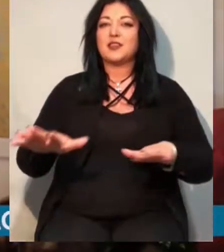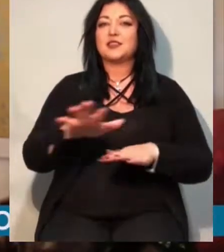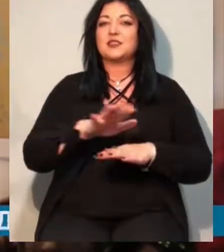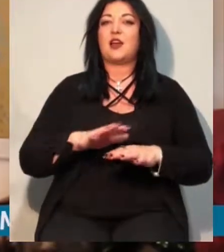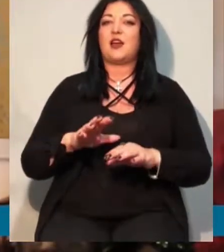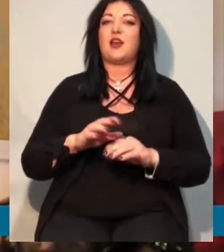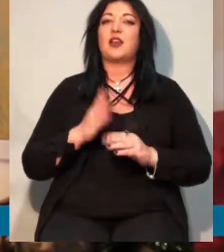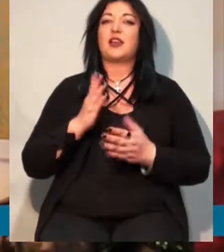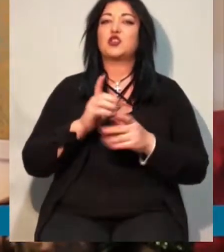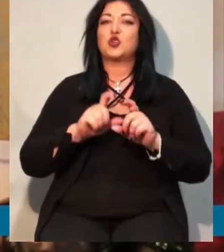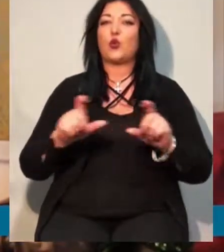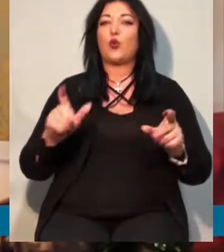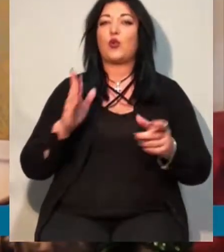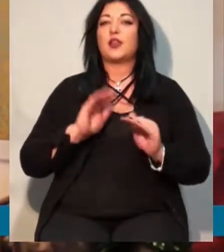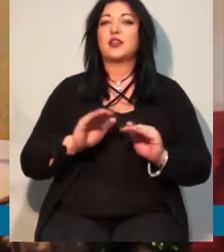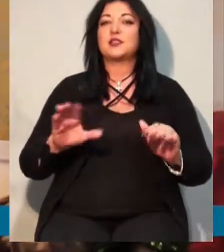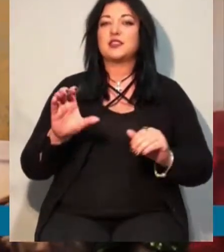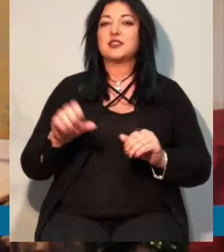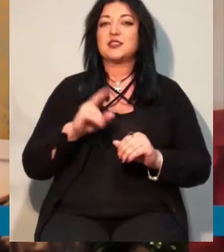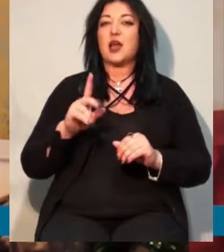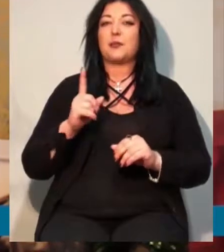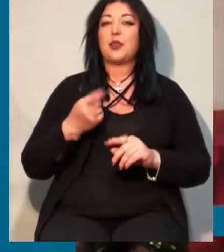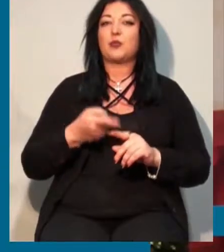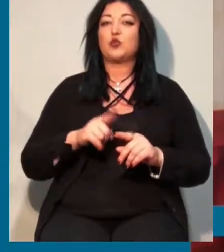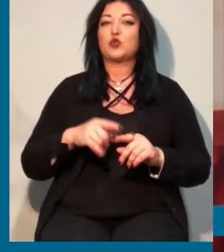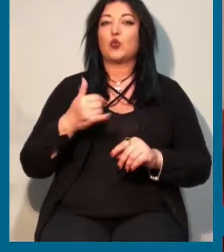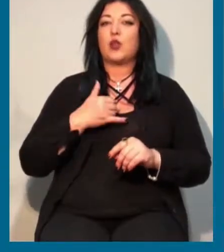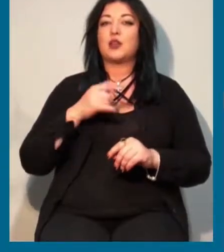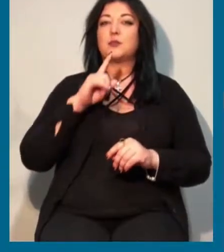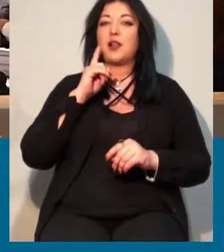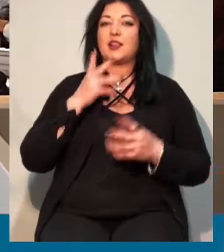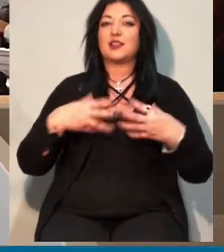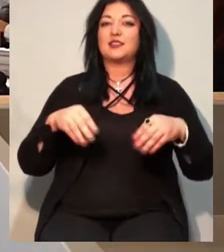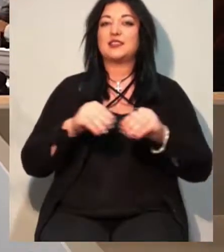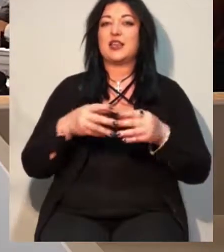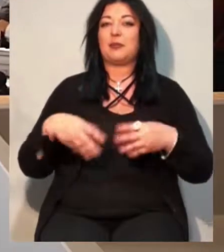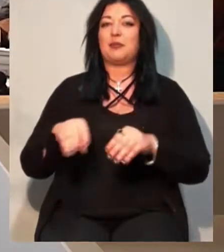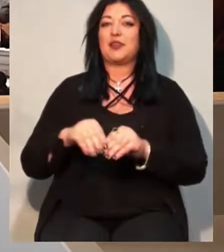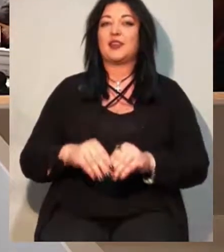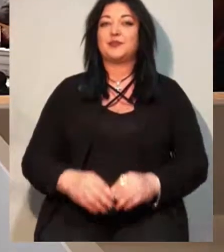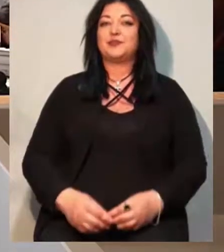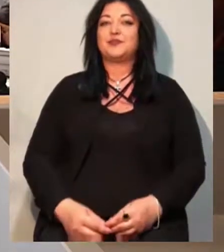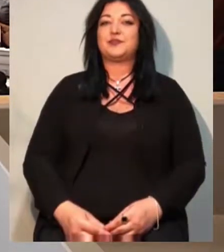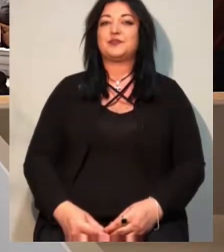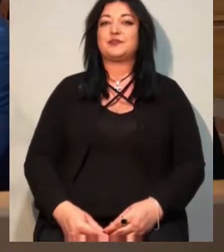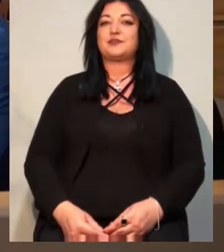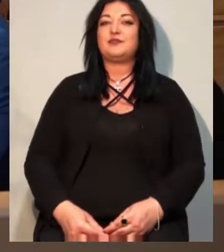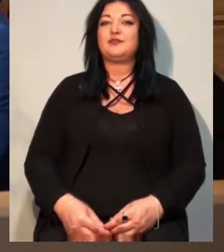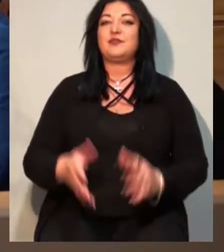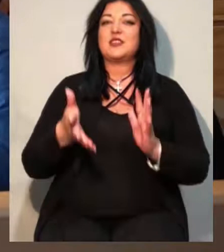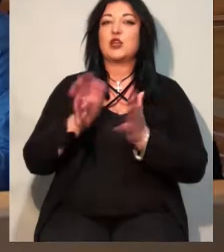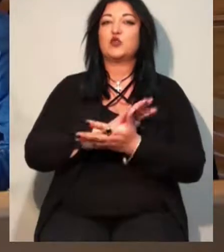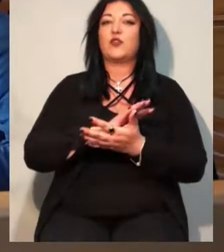Є школа, є дитинський сад, тому що у нас молоді сім'ї. Музика Скасувати рішення суду